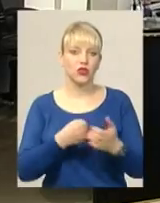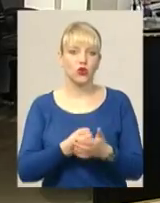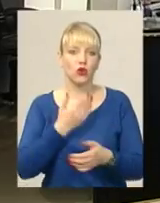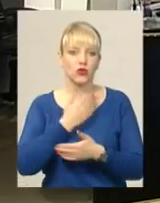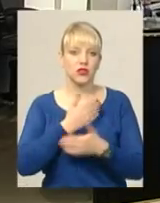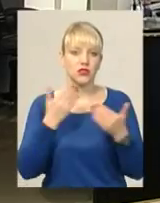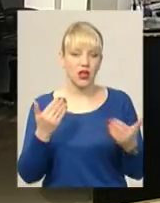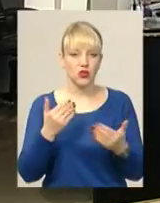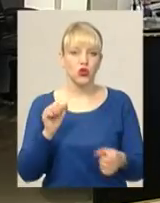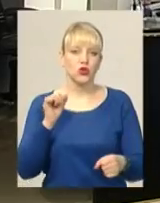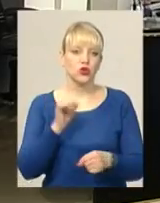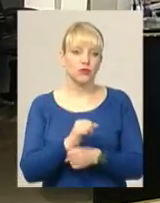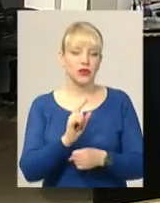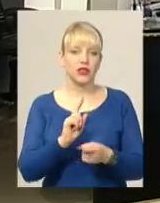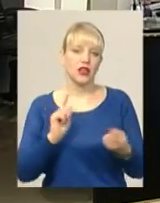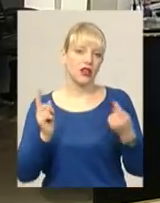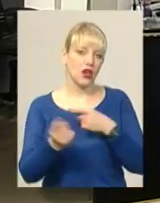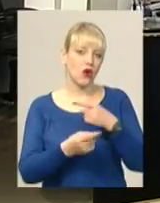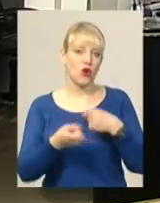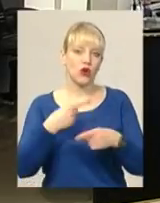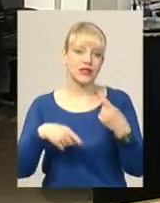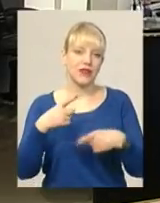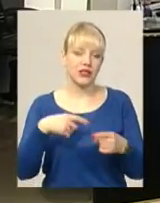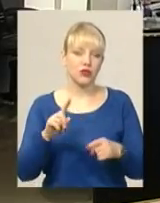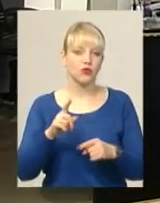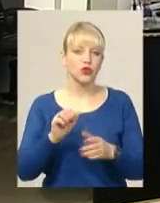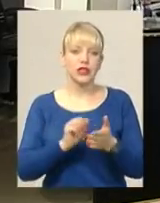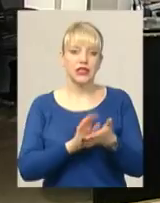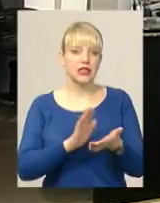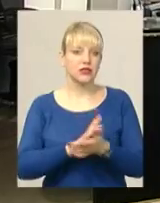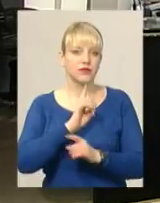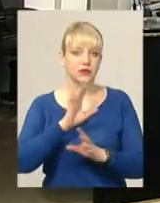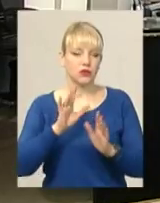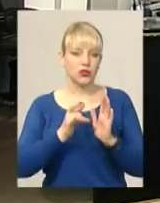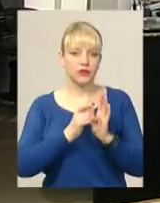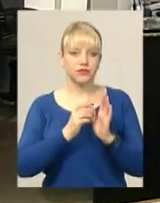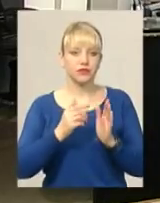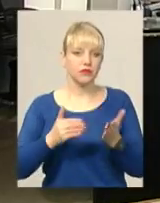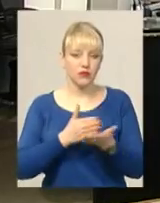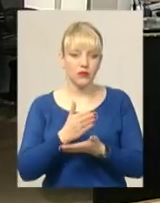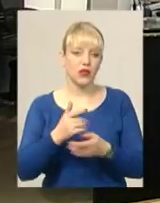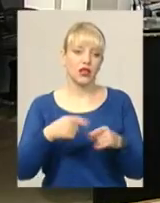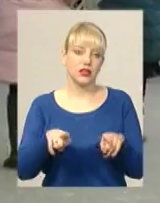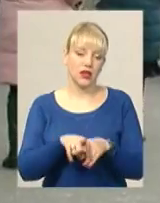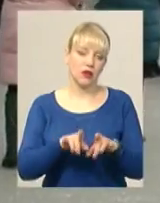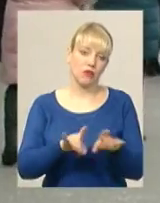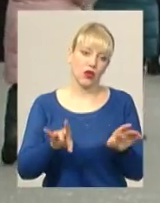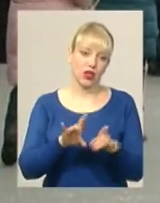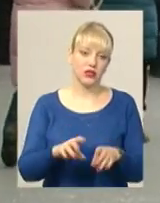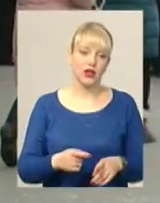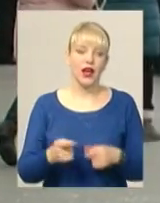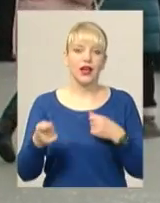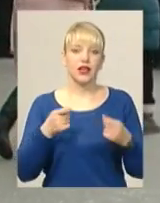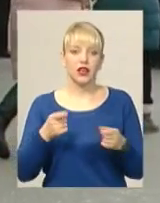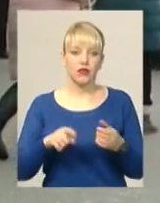зупинки, розвертатись, тому що система не порахує той маршрут. Тобто йдуть певні пояснення. Керівник